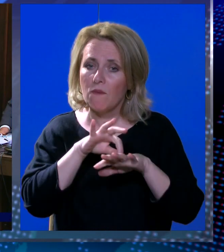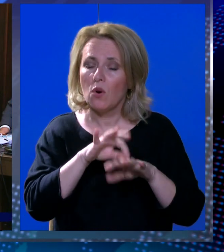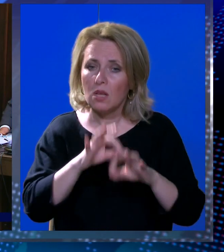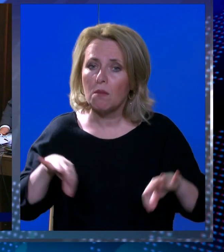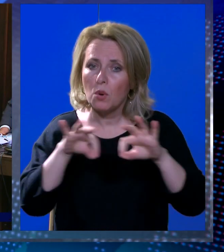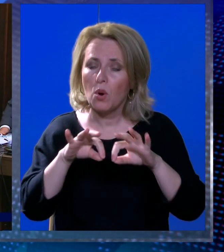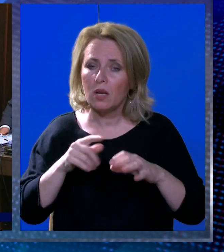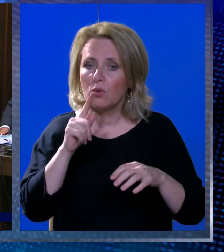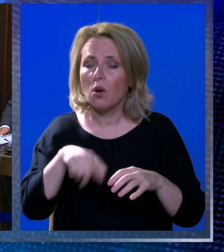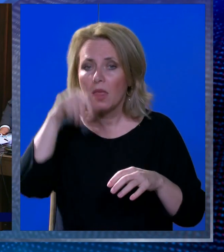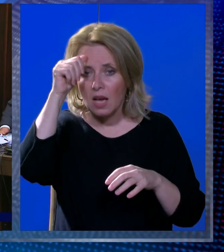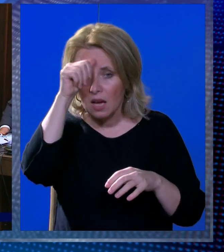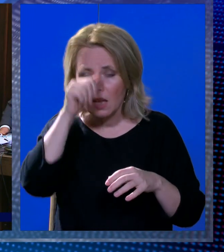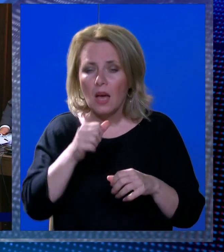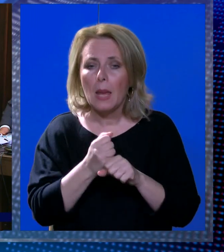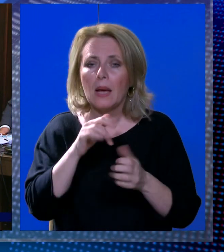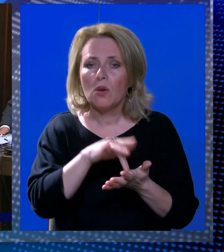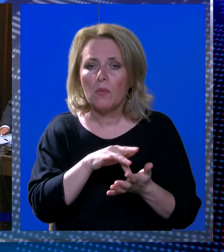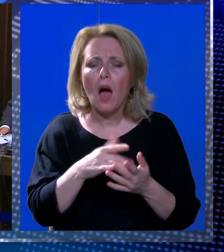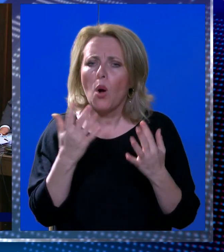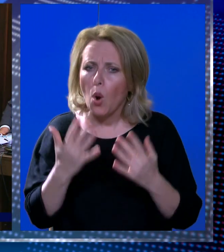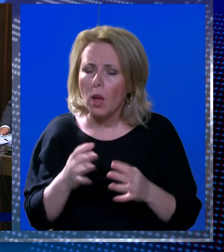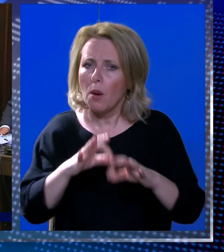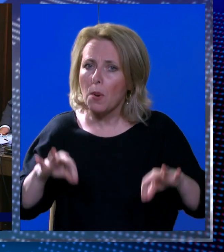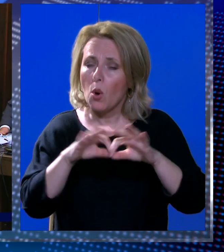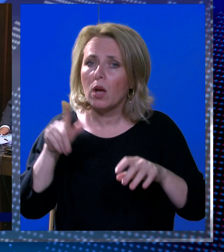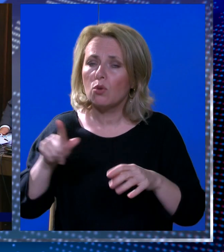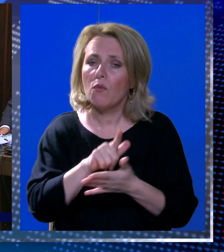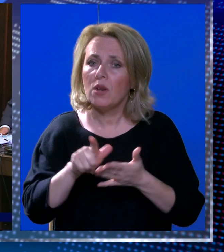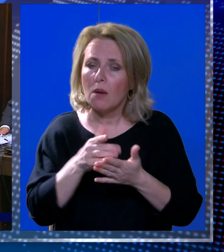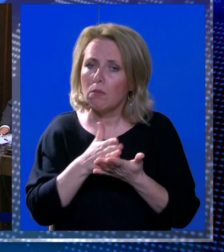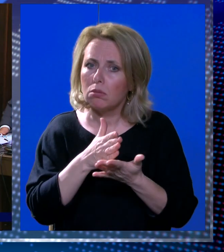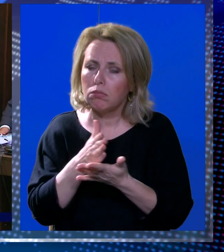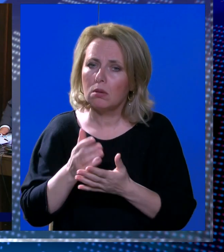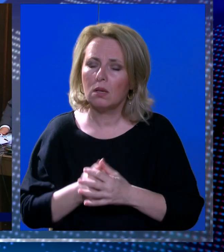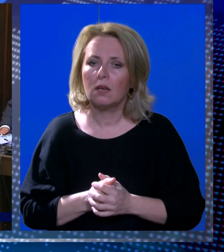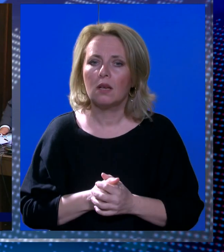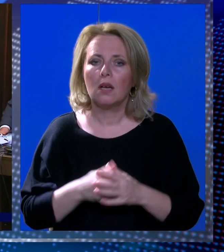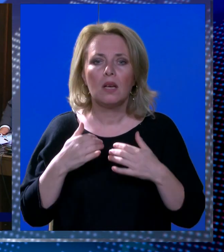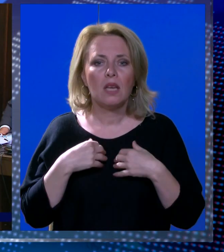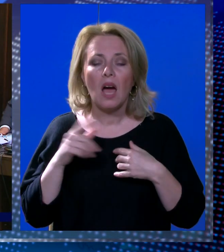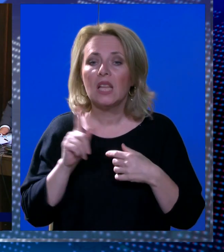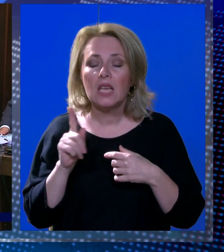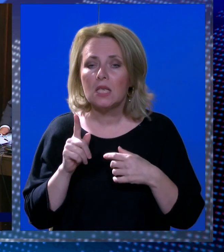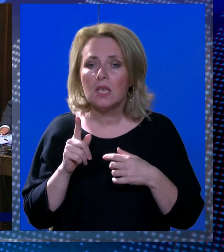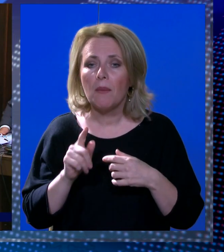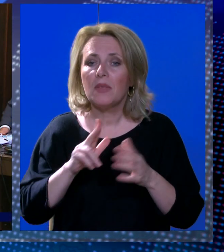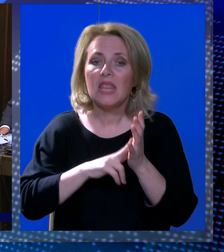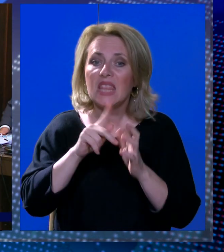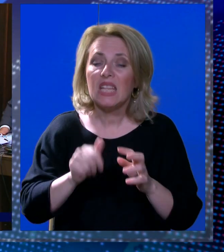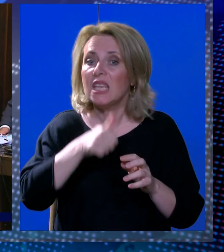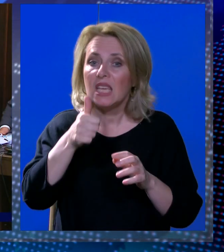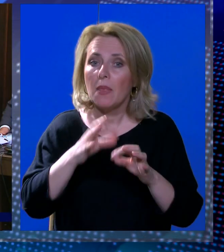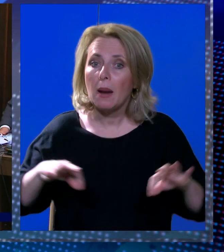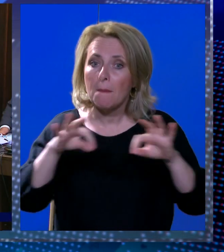projekta. Tako se zove radnog projekta. A koliko je projekata tada bilo u okviru hidroelektrane? Ja nisam